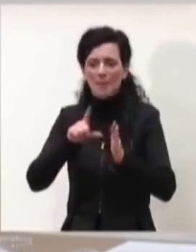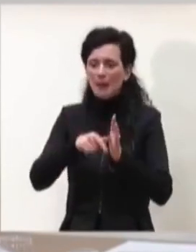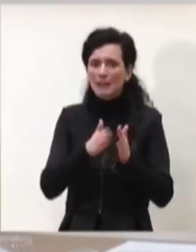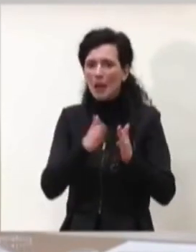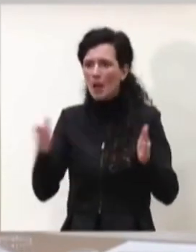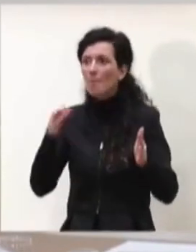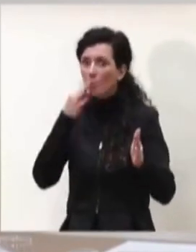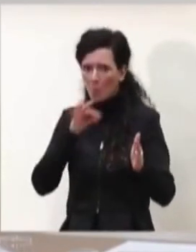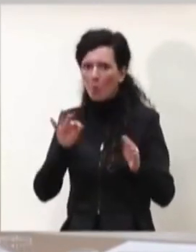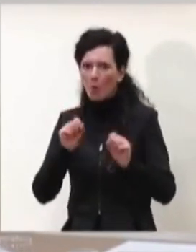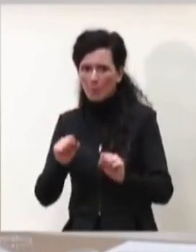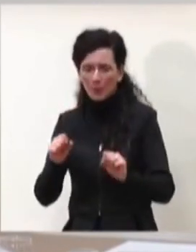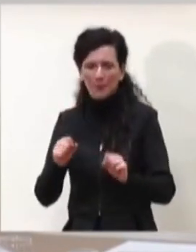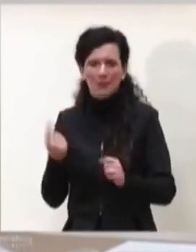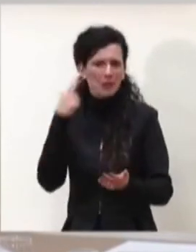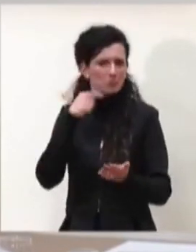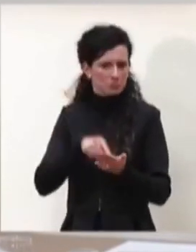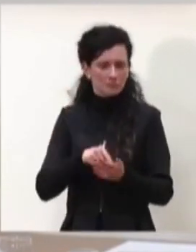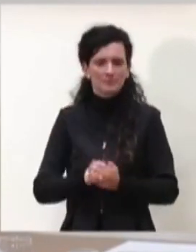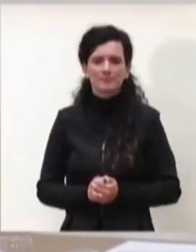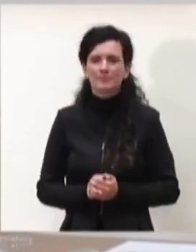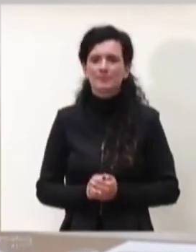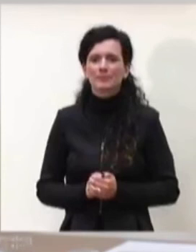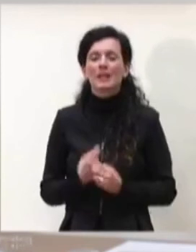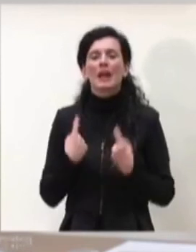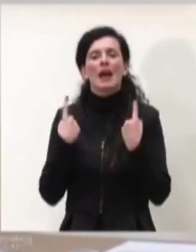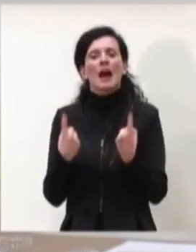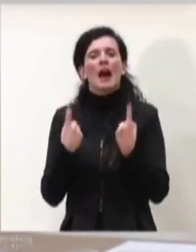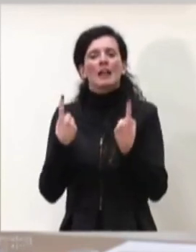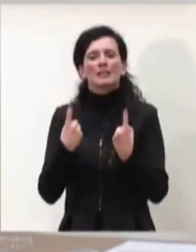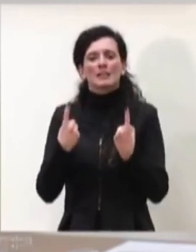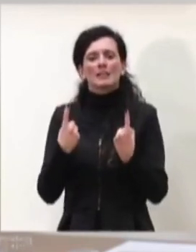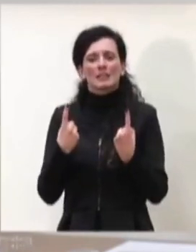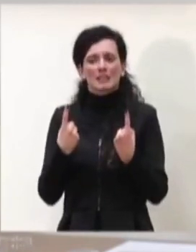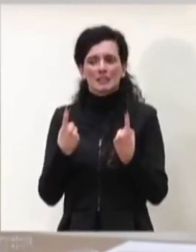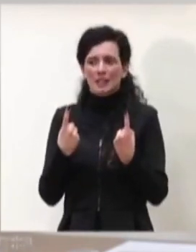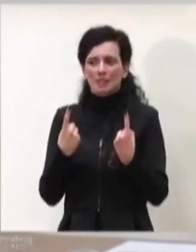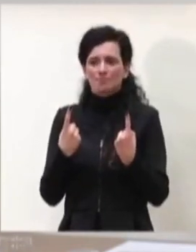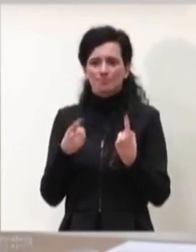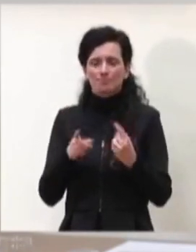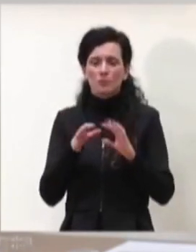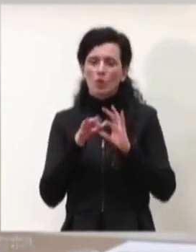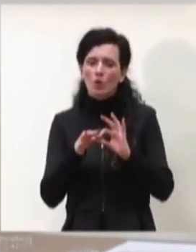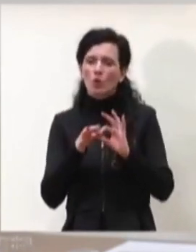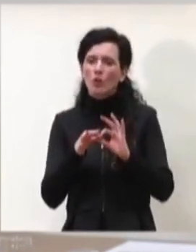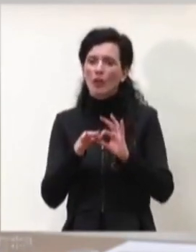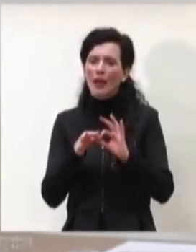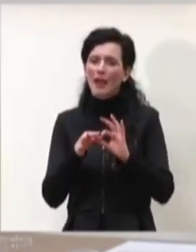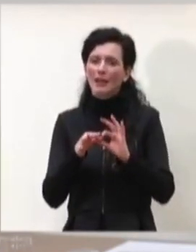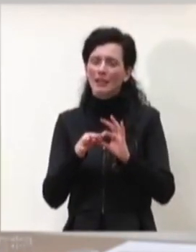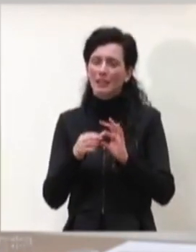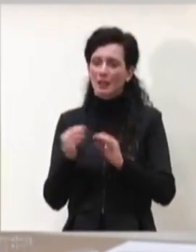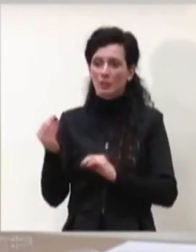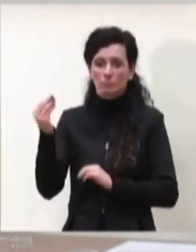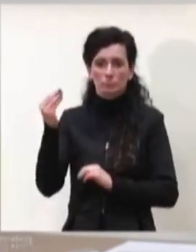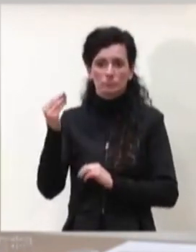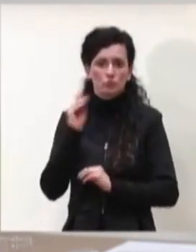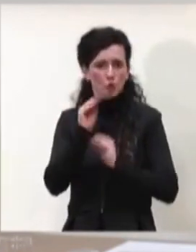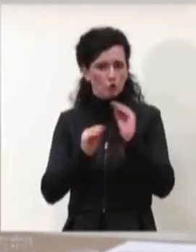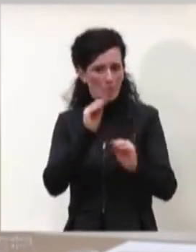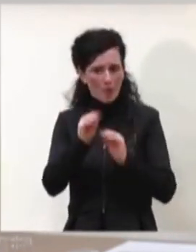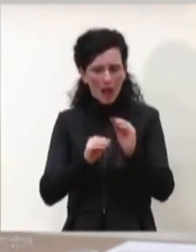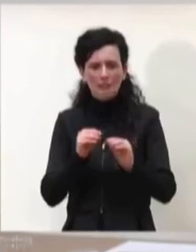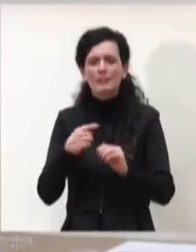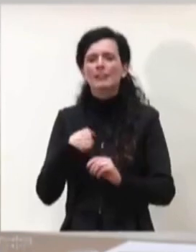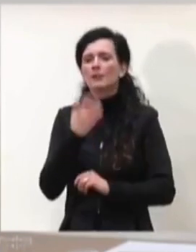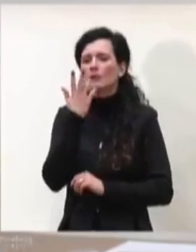conferenza stampa. In attesa che i colleghi rivolgano le vostre domande, volevo spiegare come